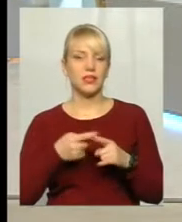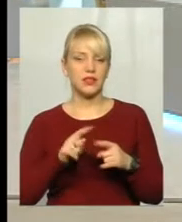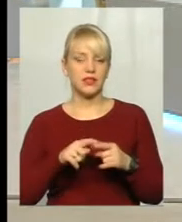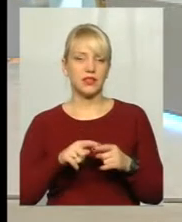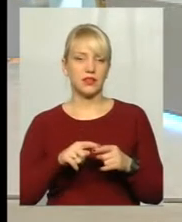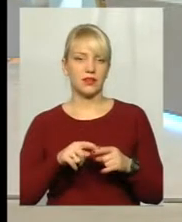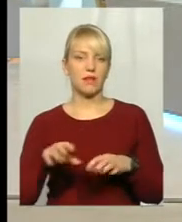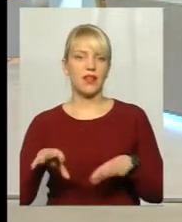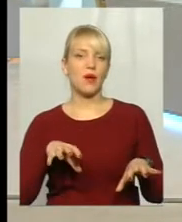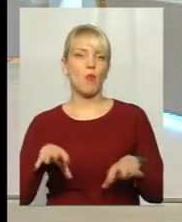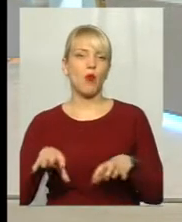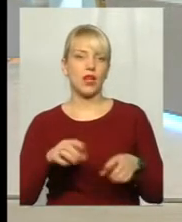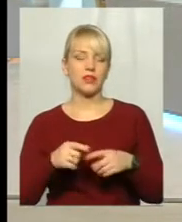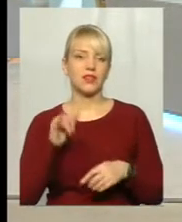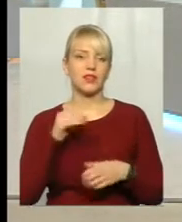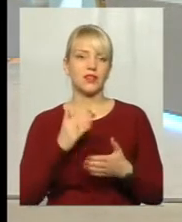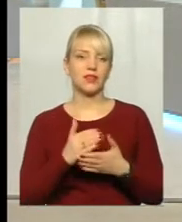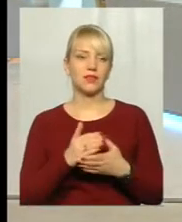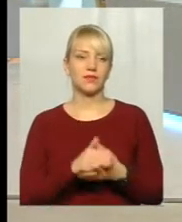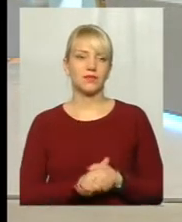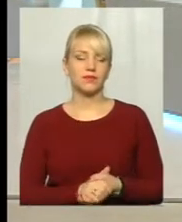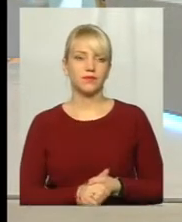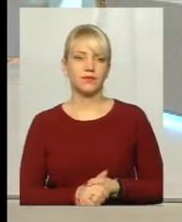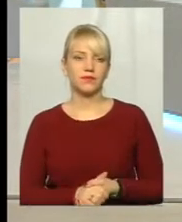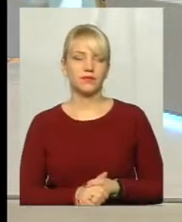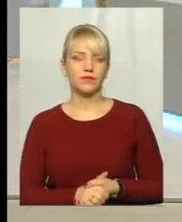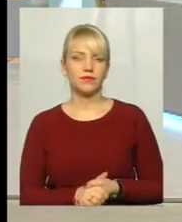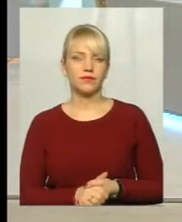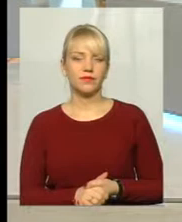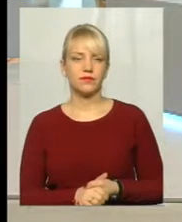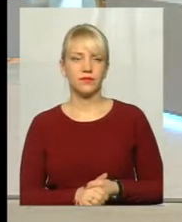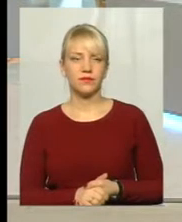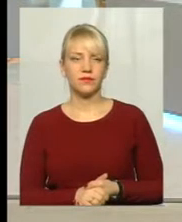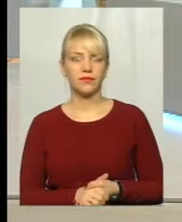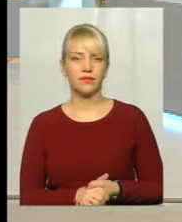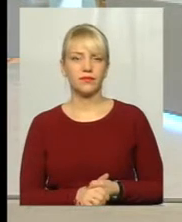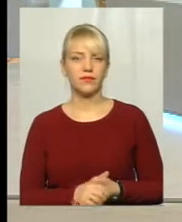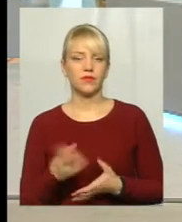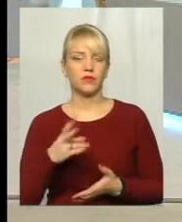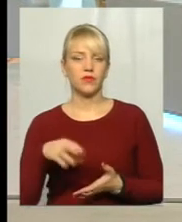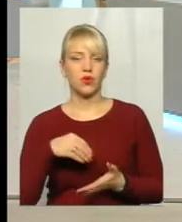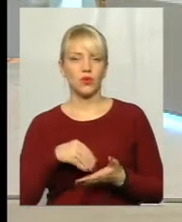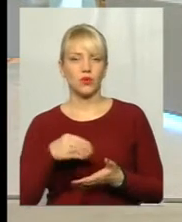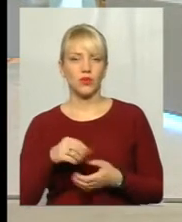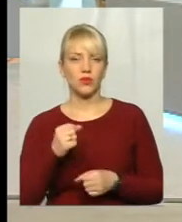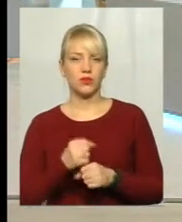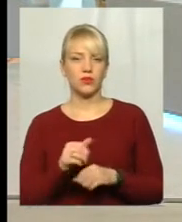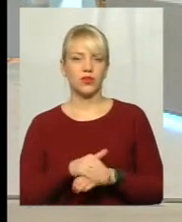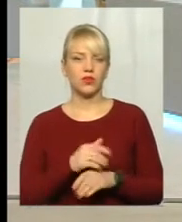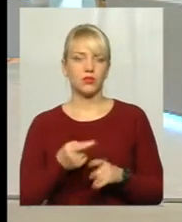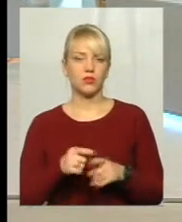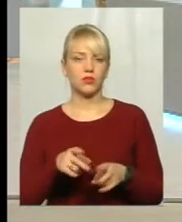хорошому гуморі ми готові часто обійняти весь світ і все купити. І зробити ласку тому нещасному